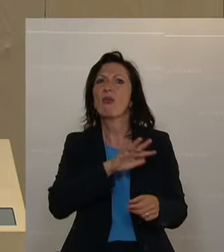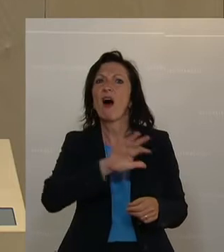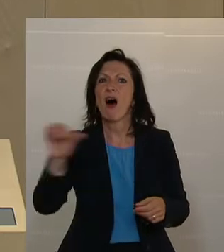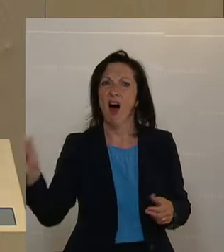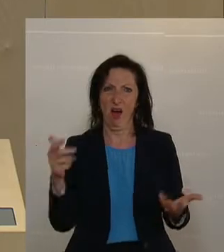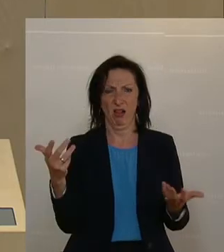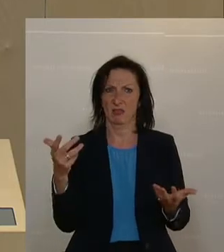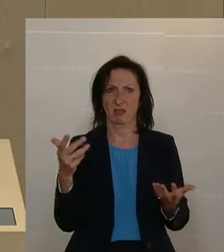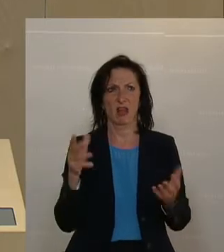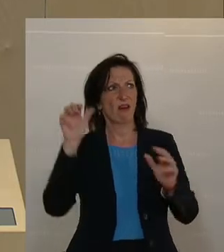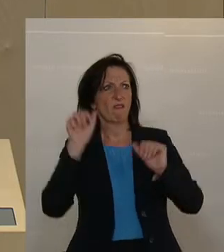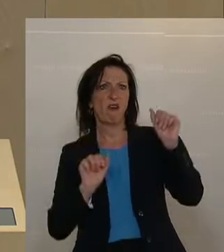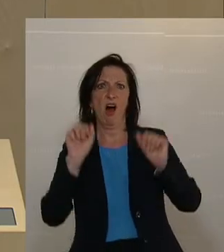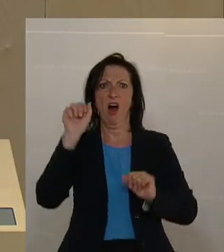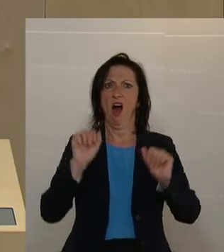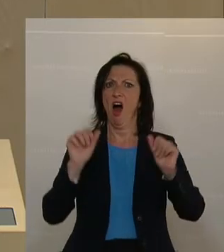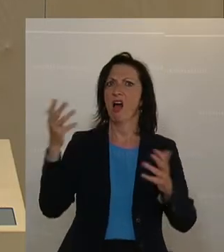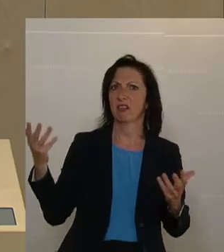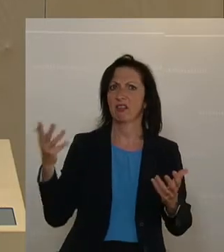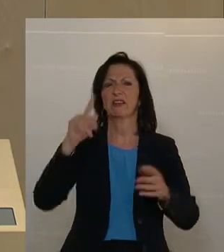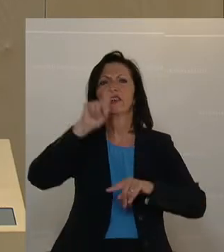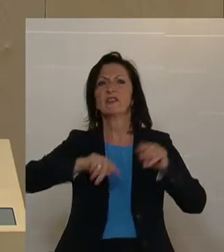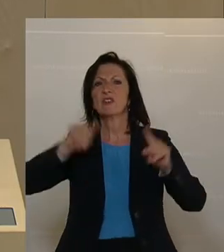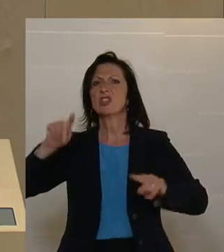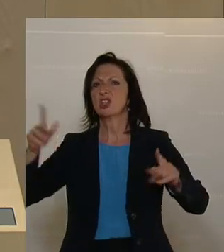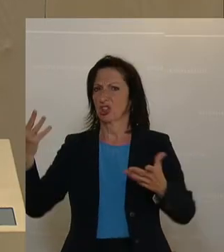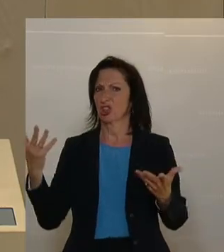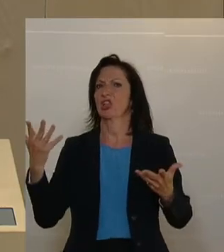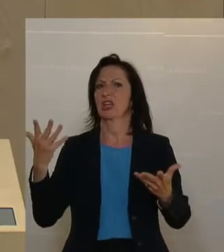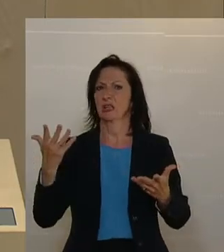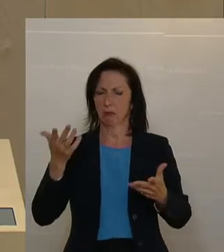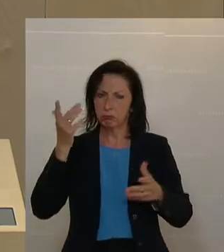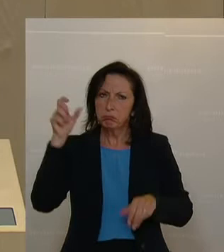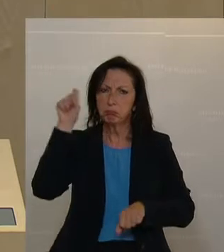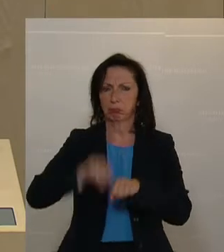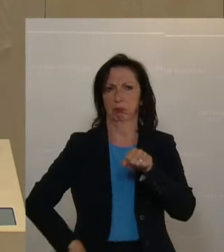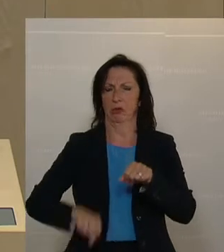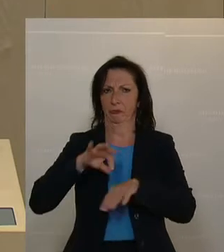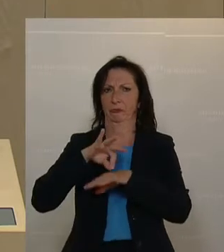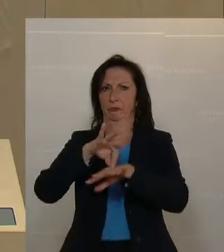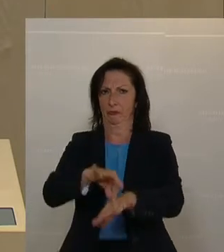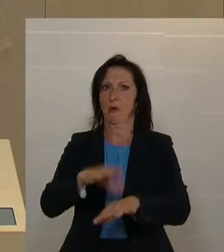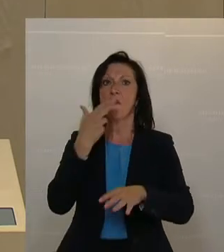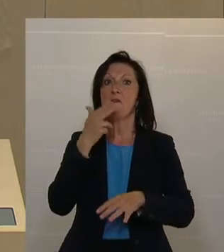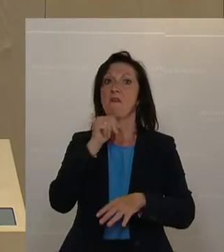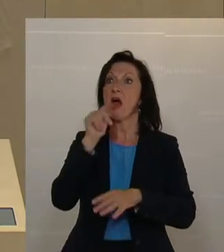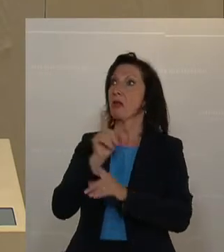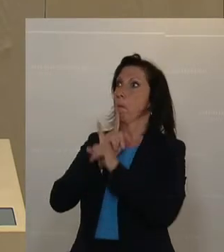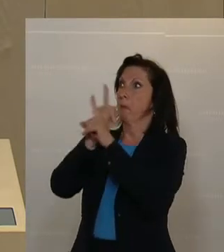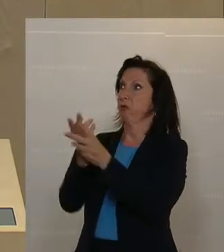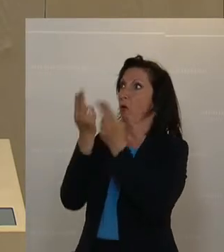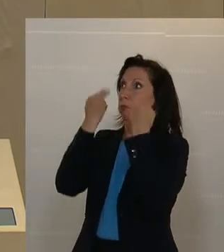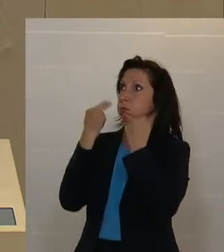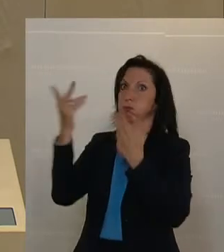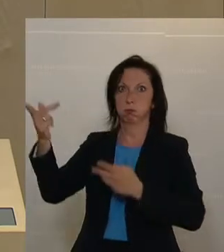Verhaltensvorgaben der autokratischen Führung des Landes sich fügen und die Welt darf auch das nicht